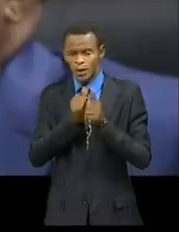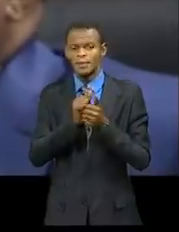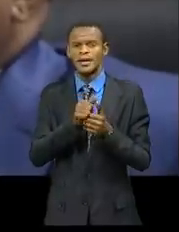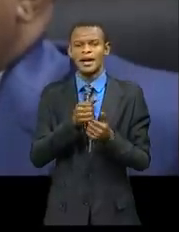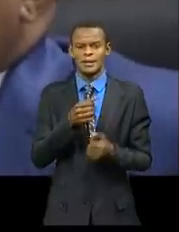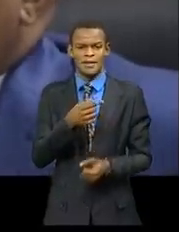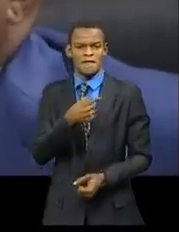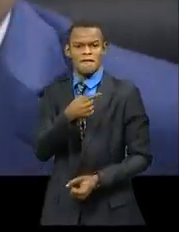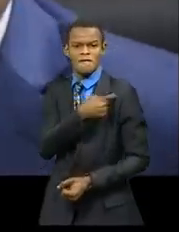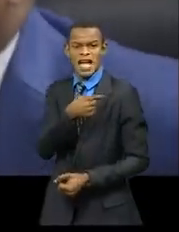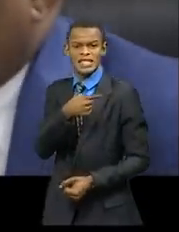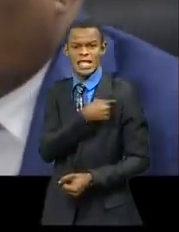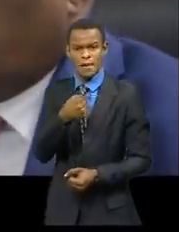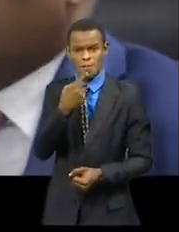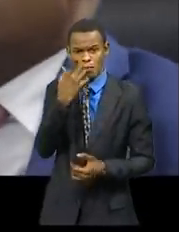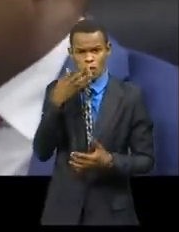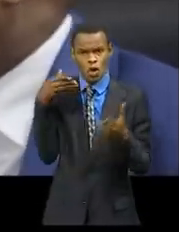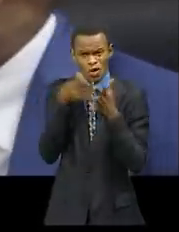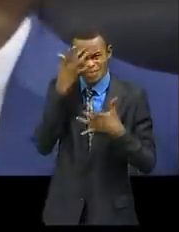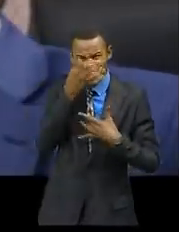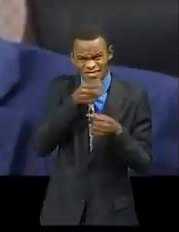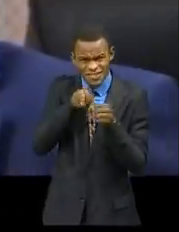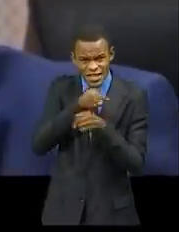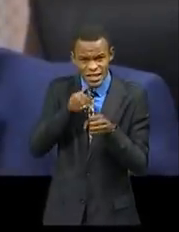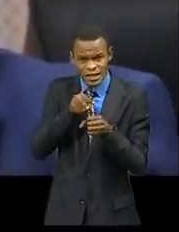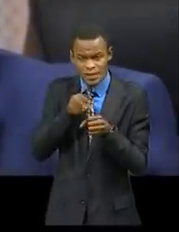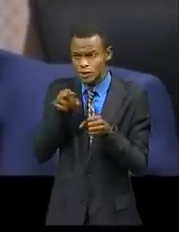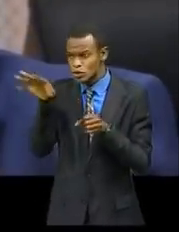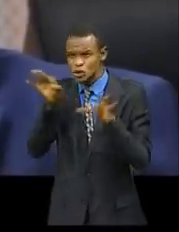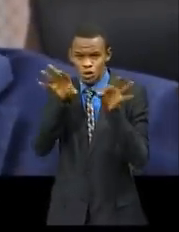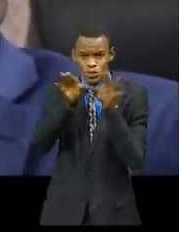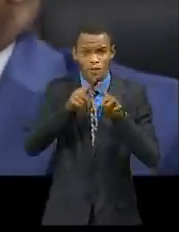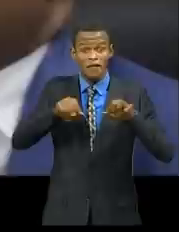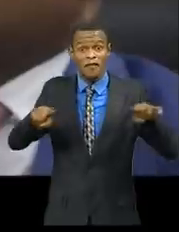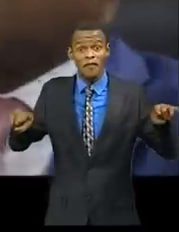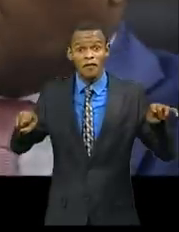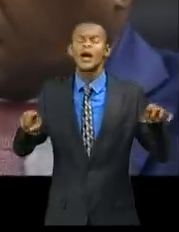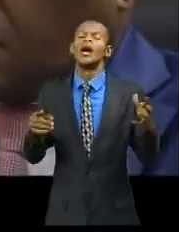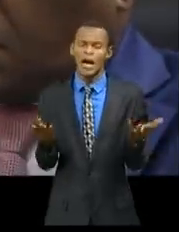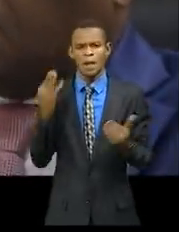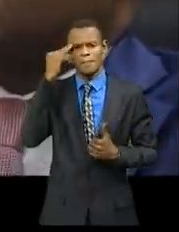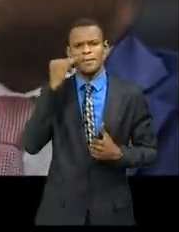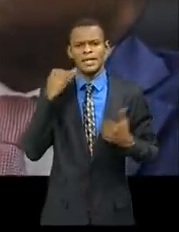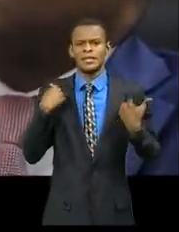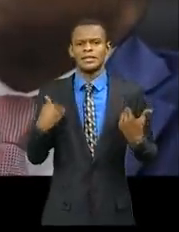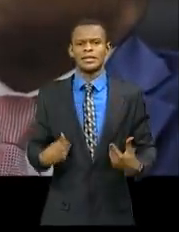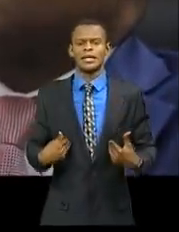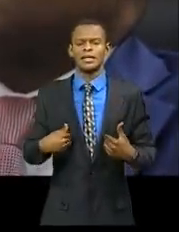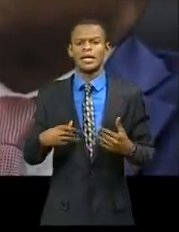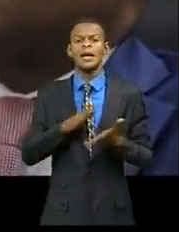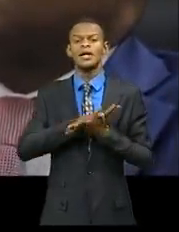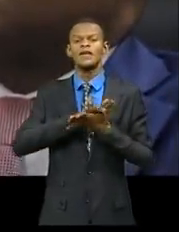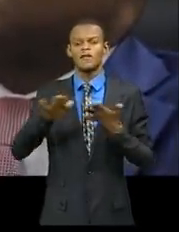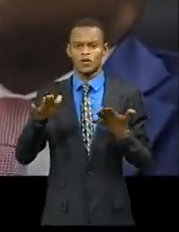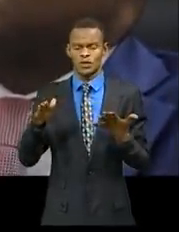à la République démocratique du Congo, le ministre de la Santé publique, Hygiène et Prévention a annoncé une première arrivée de la